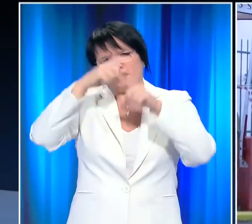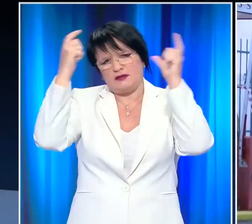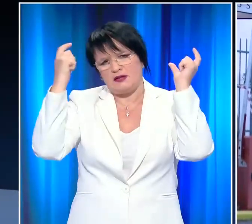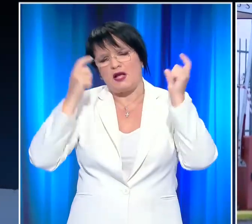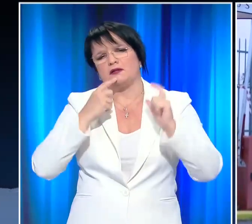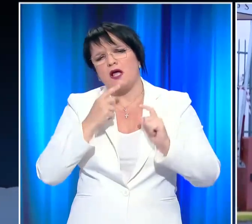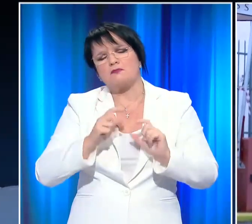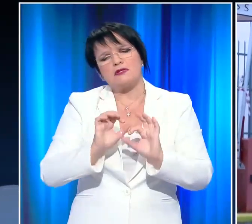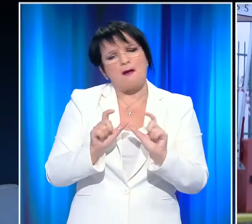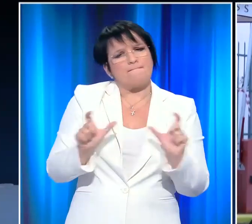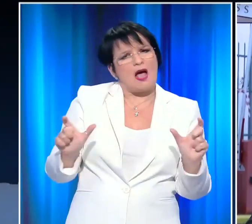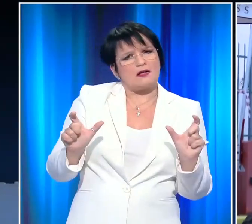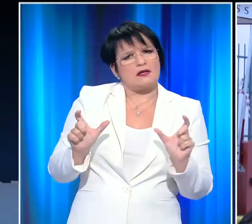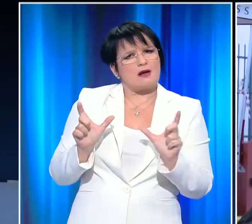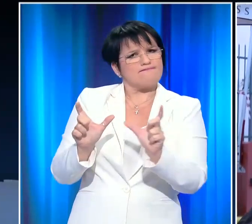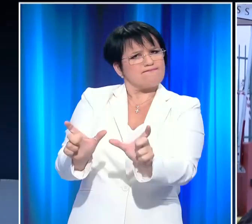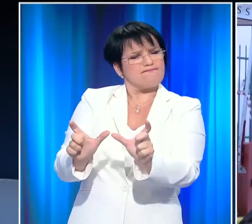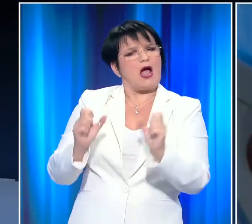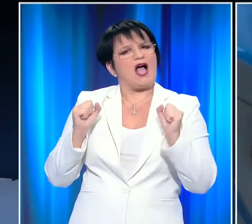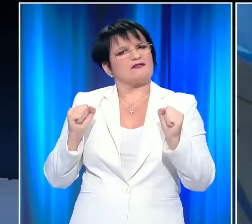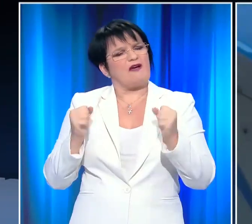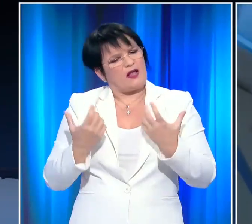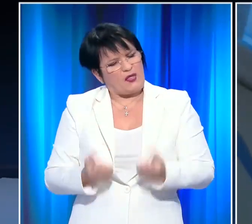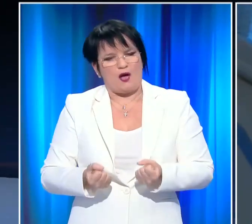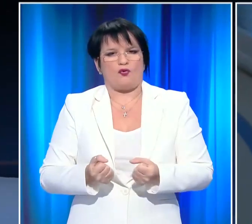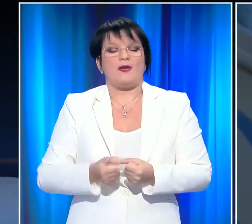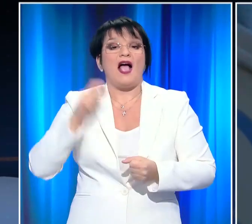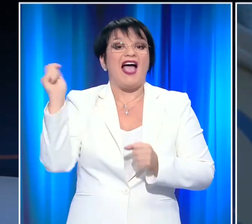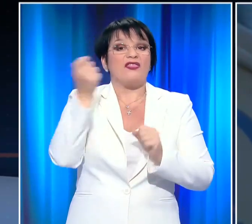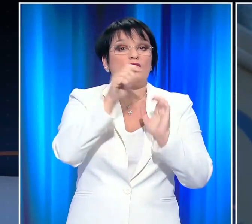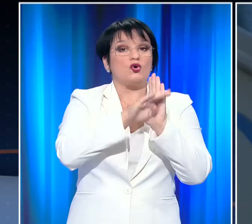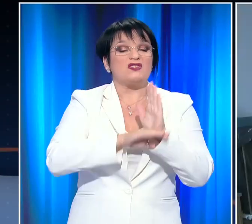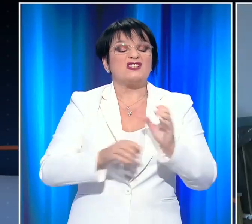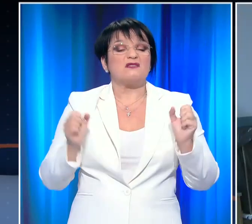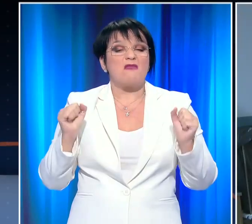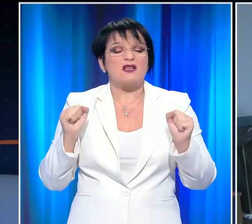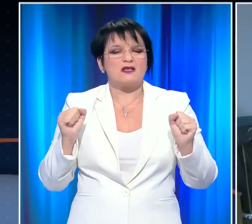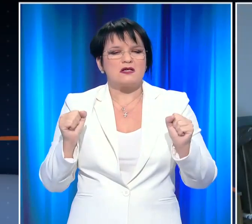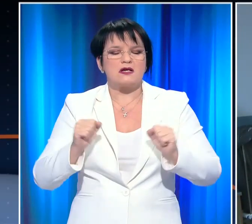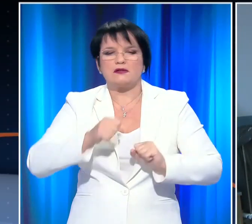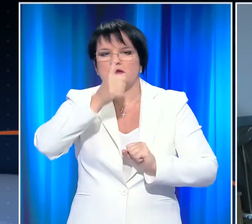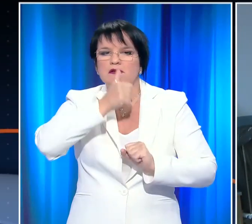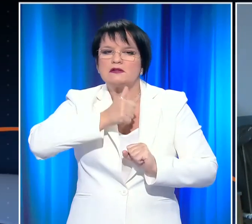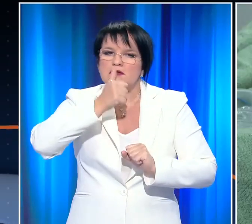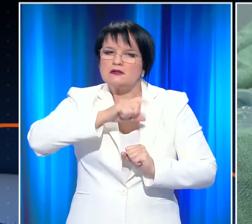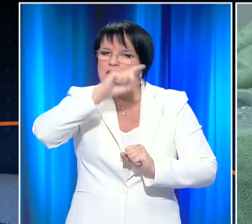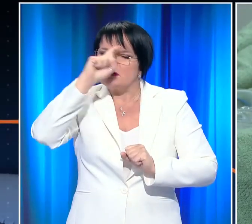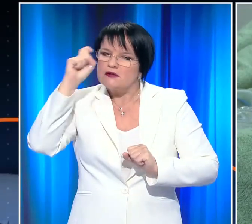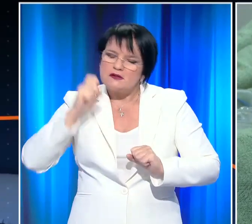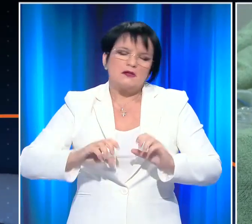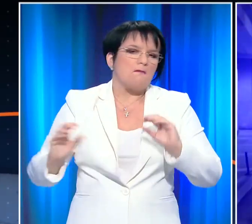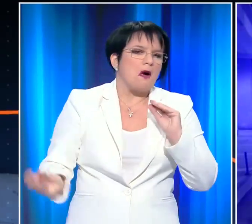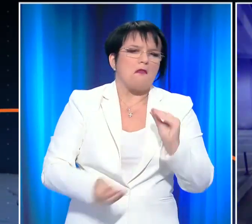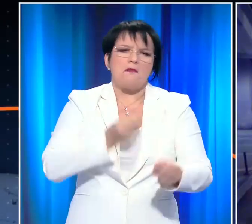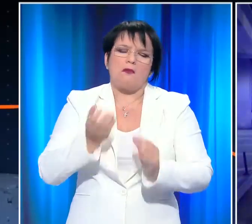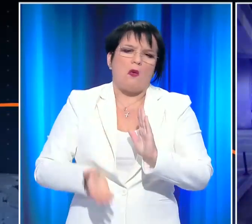τα κατάλληλα μέτρα και θεωρώ ότι θα είμαστε ασφαλείς. Με το Εθνικό Σύστημα Υγείας να δοκιμάζει τα όρια των αντοχών του και τα κρούσματα να παραμένουν σε υψηλά